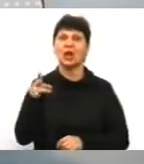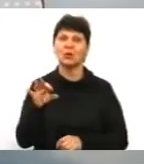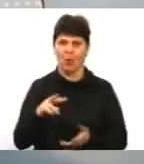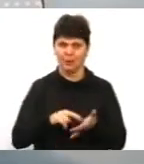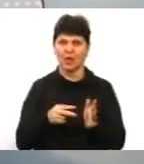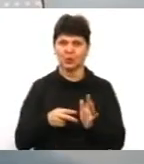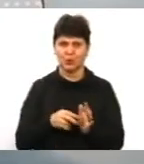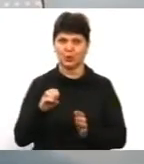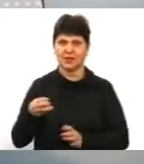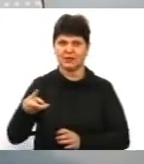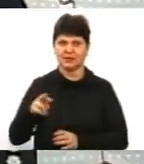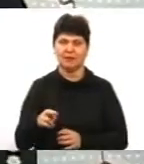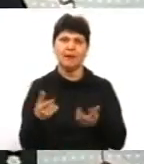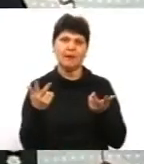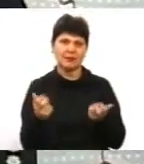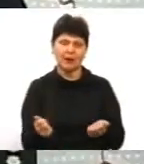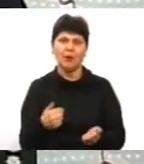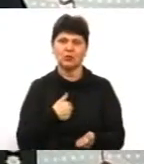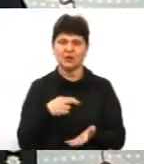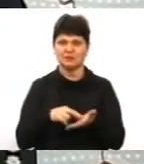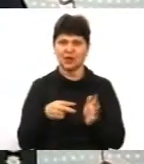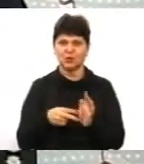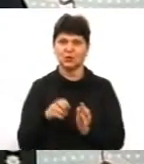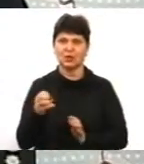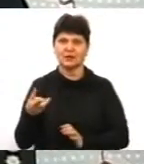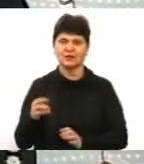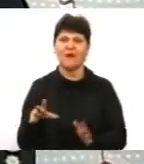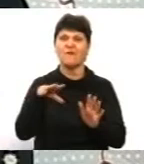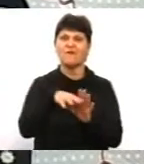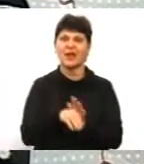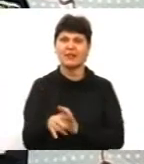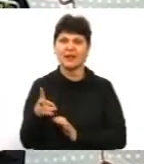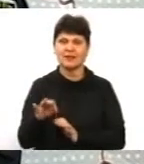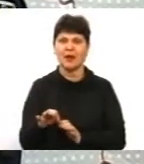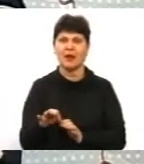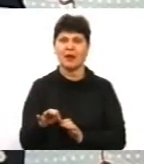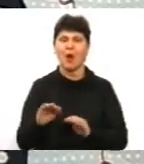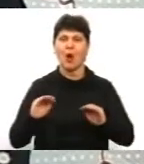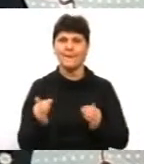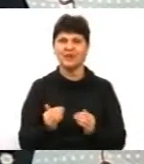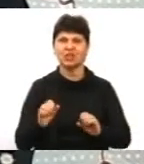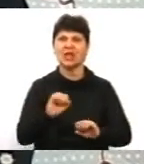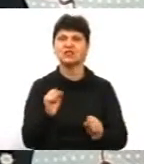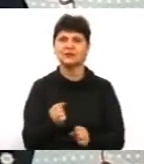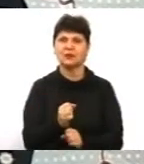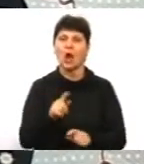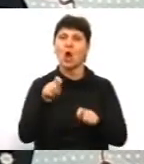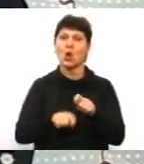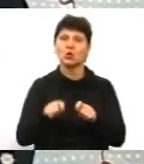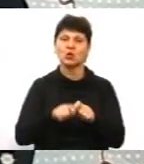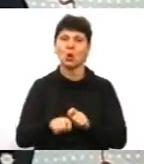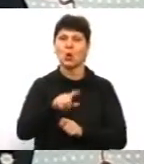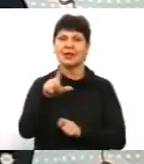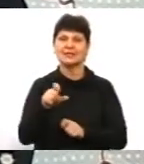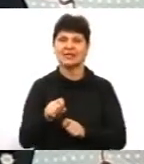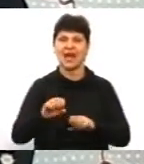Планується в нас також ще введення встановлення контролю за швидкісним